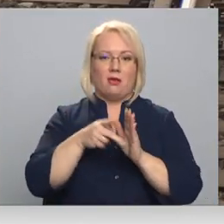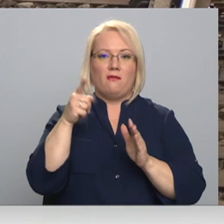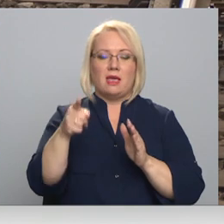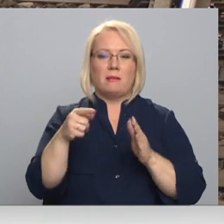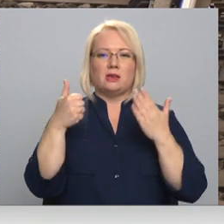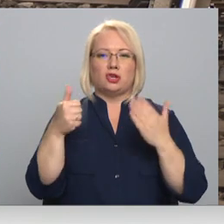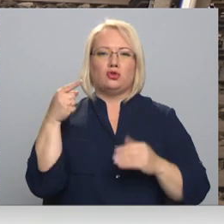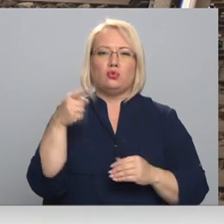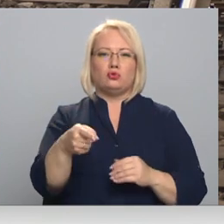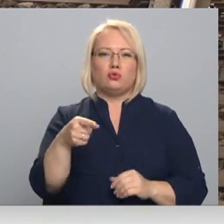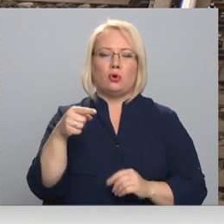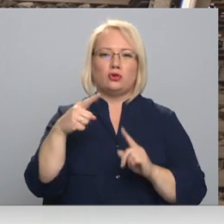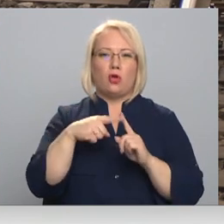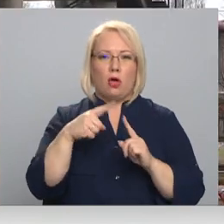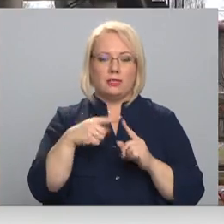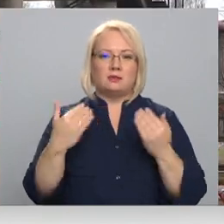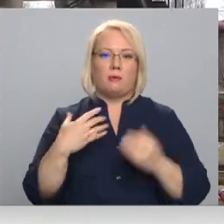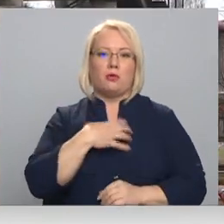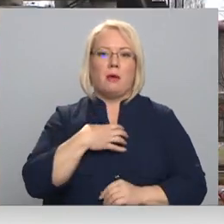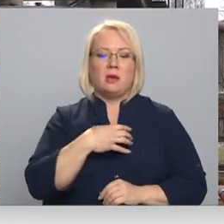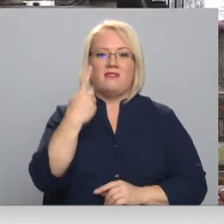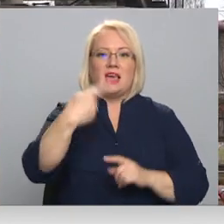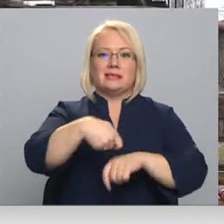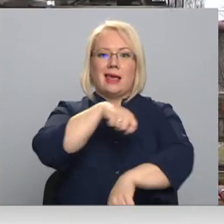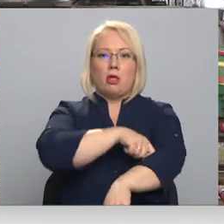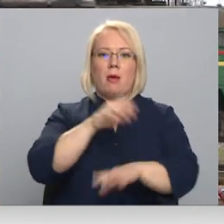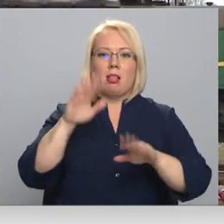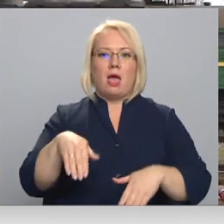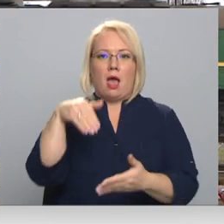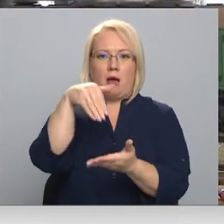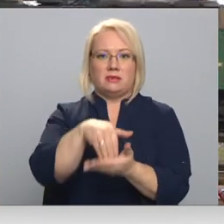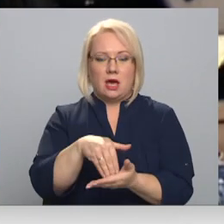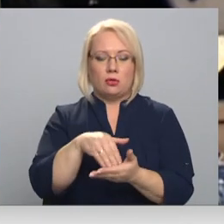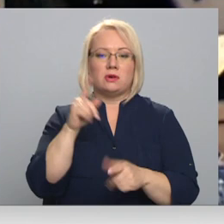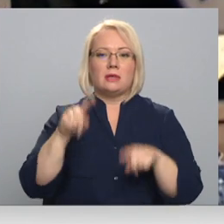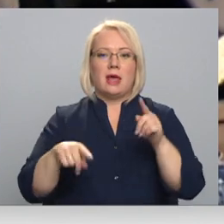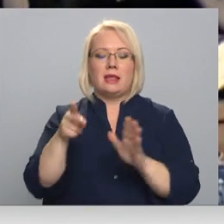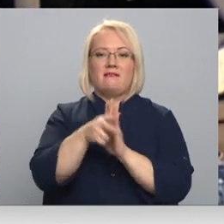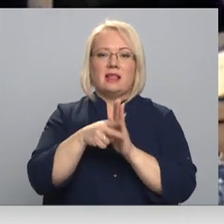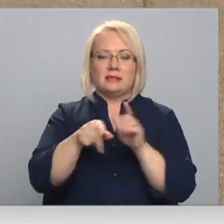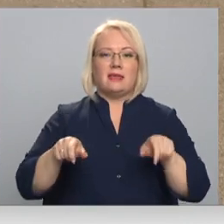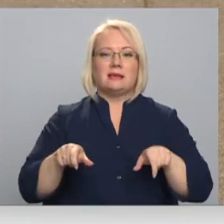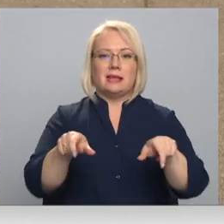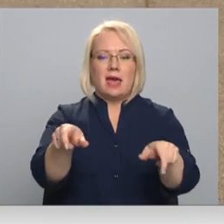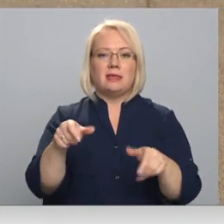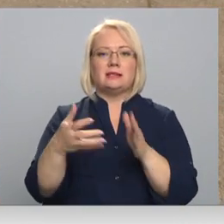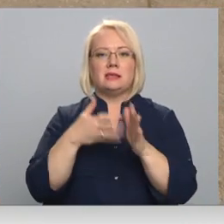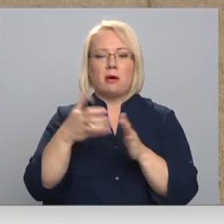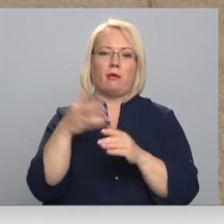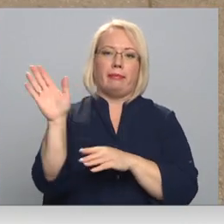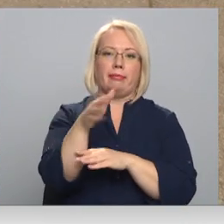tūkstošus tonas, varbūt nepieciešams pat kilometrs, lai apstātos. Nereti Vilciens sliedas tiek izmantotas kā pastaigta kas,